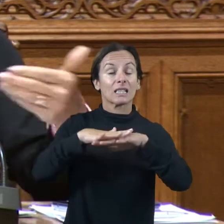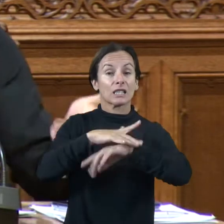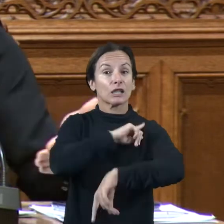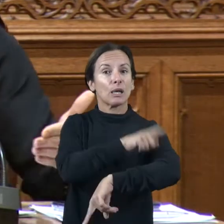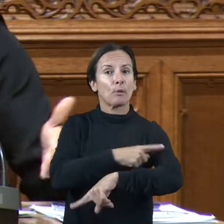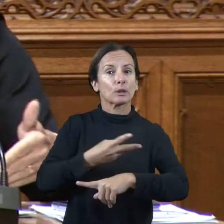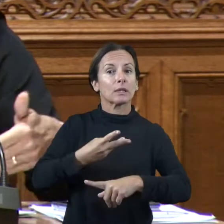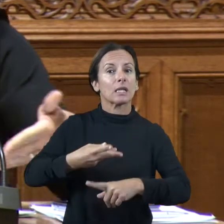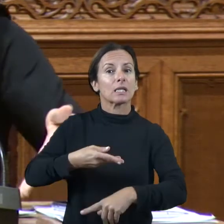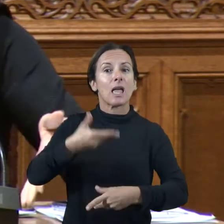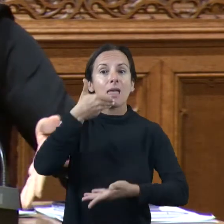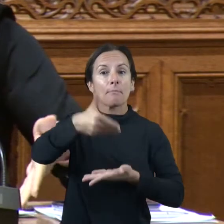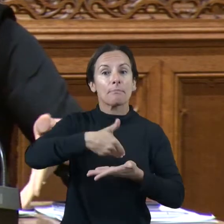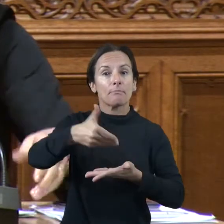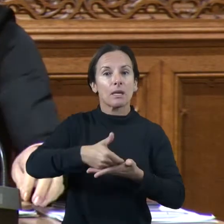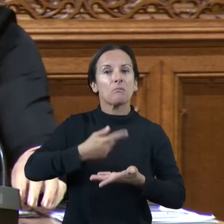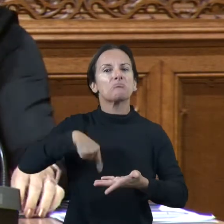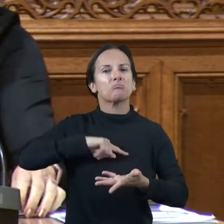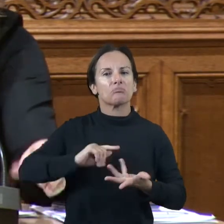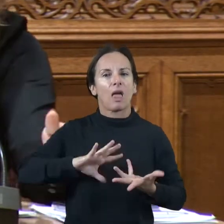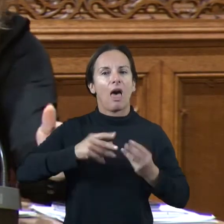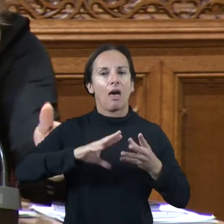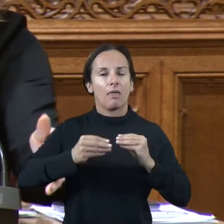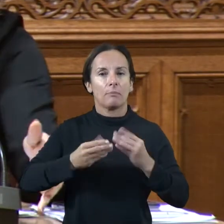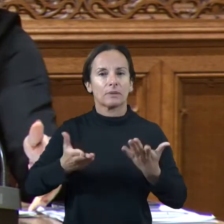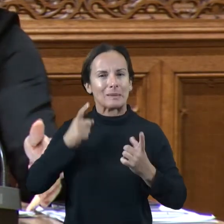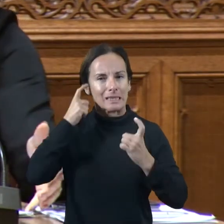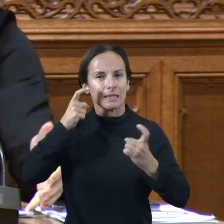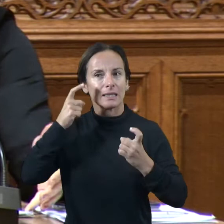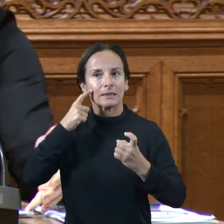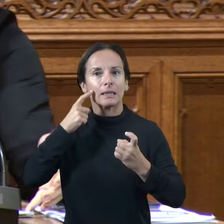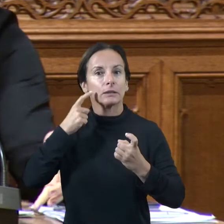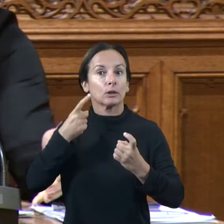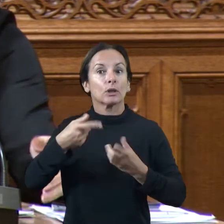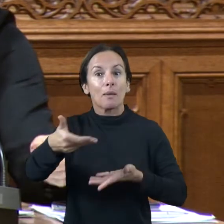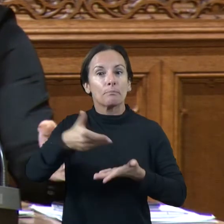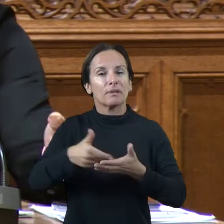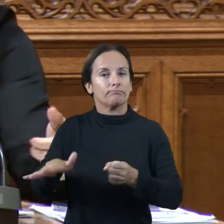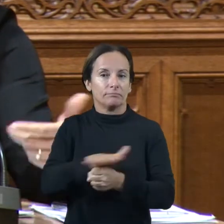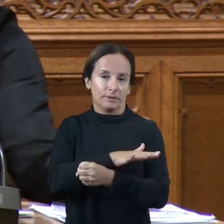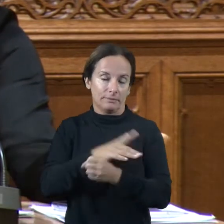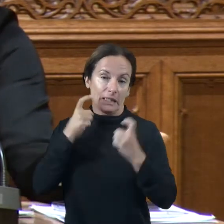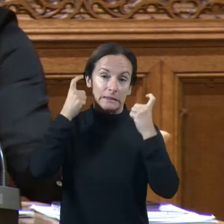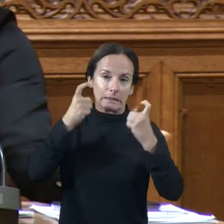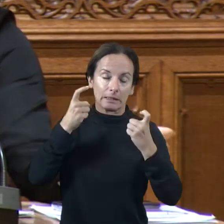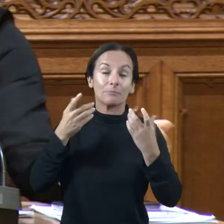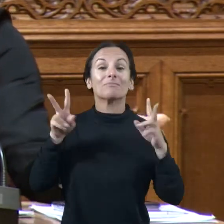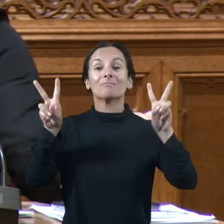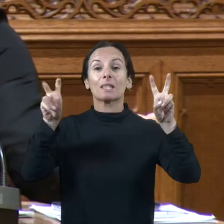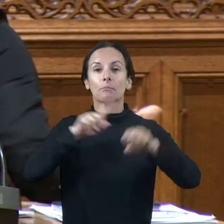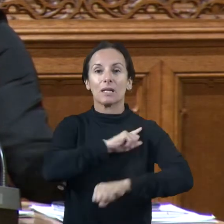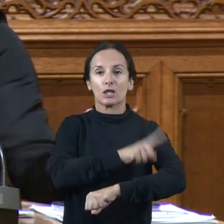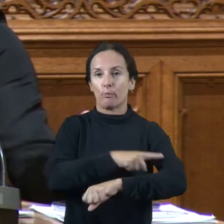que fem és adaptar-nos i ens posem intentem arribar a el que ens demana i amb l'esport en família